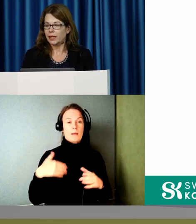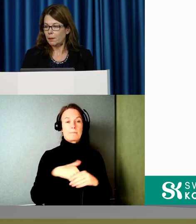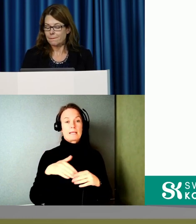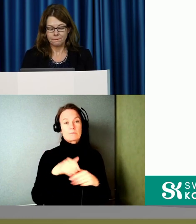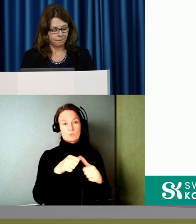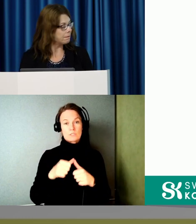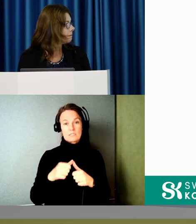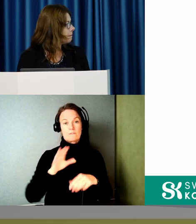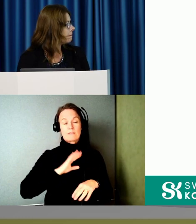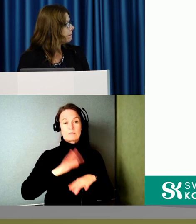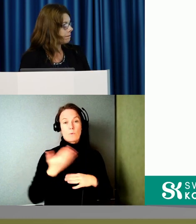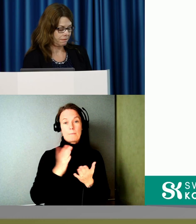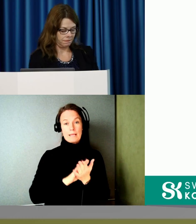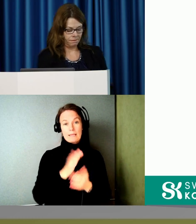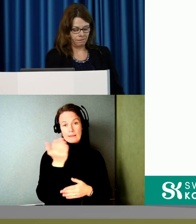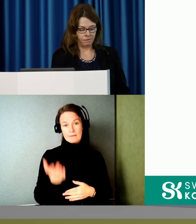här på bilden.